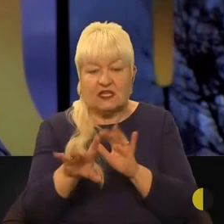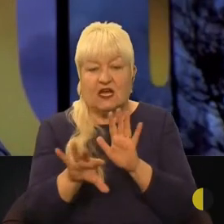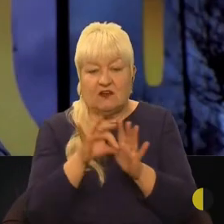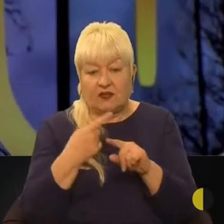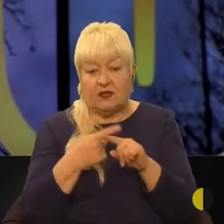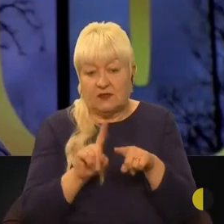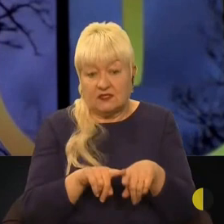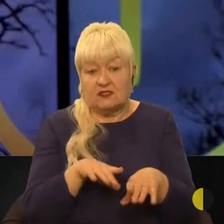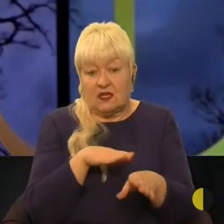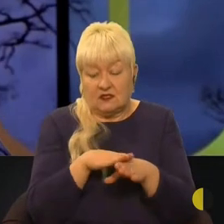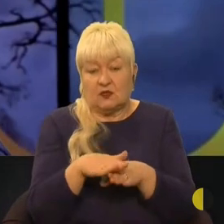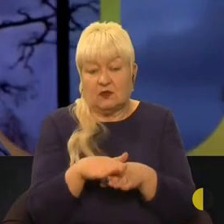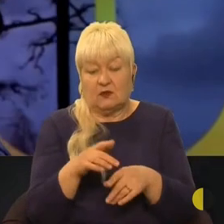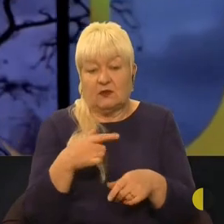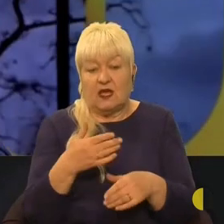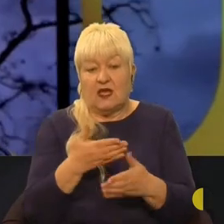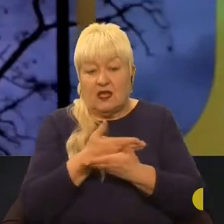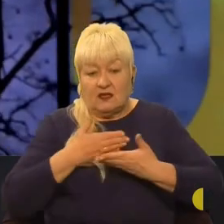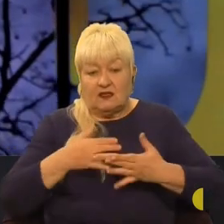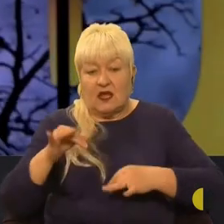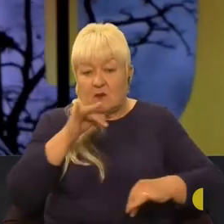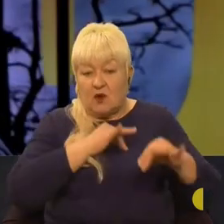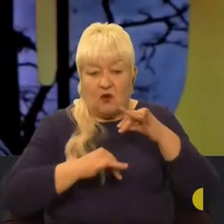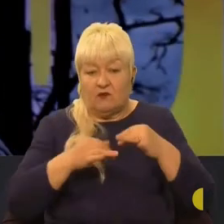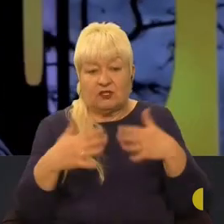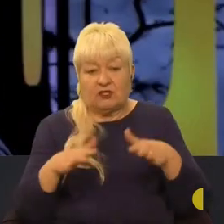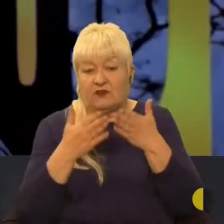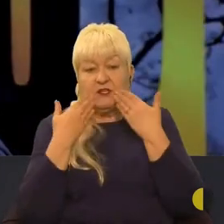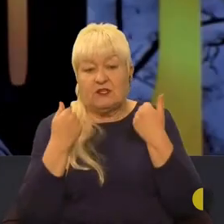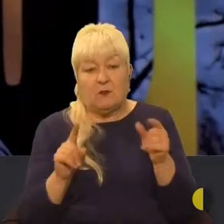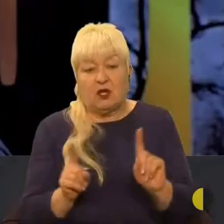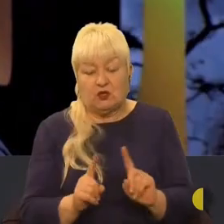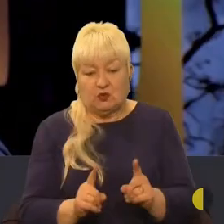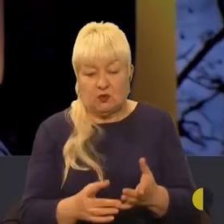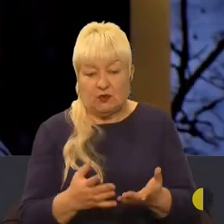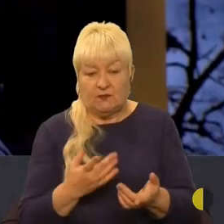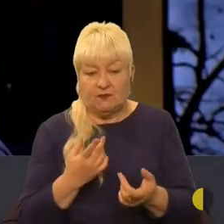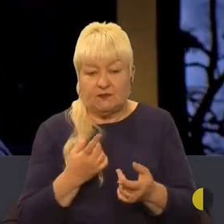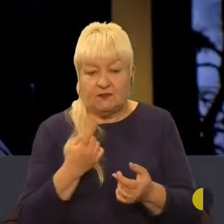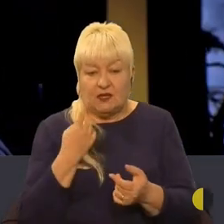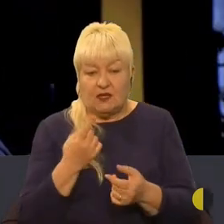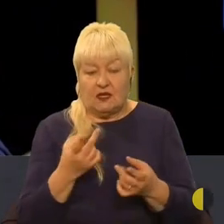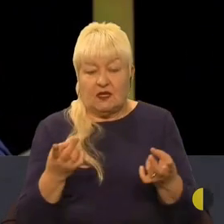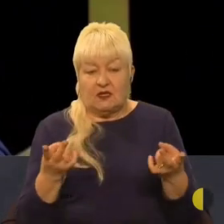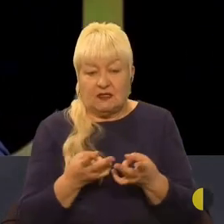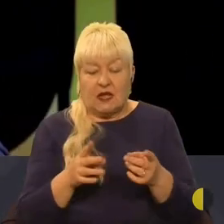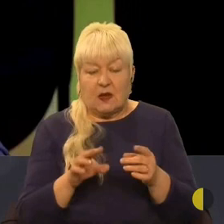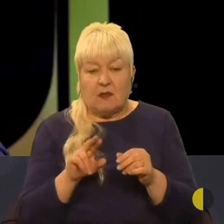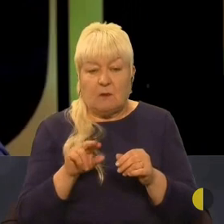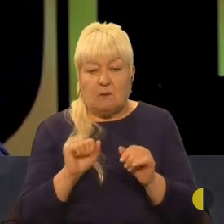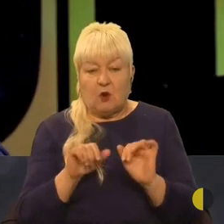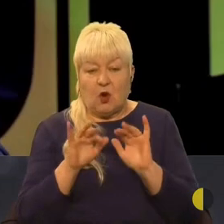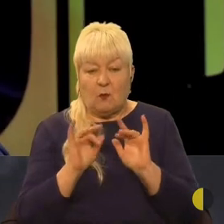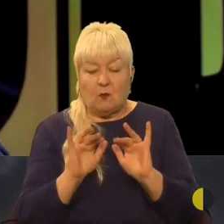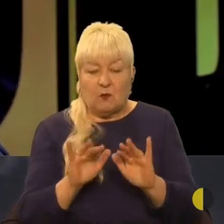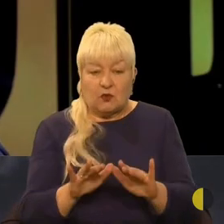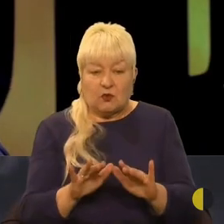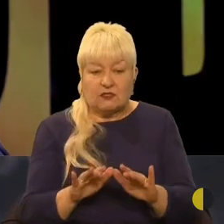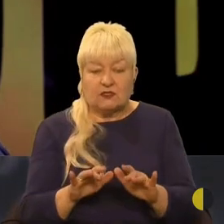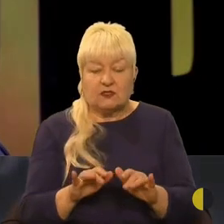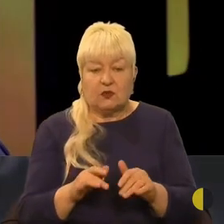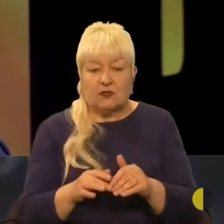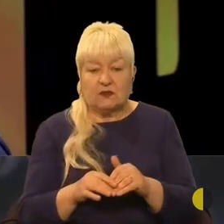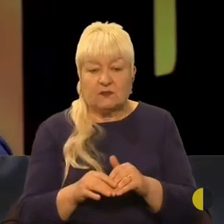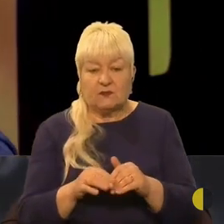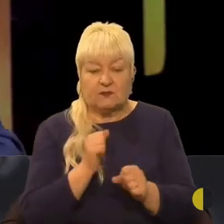цей зроблений, і нам обговорювати вже, в принципі, нема чого. Єдине треба по процедурі, я дуже згоден з міністром культури, по